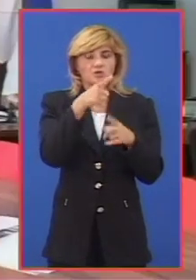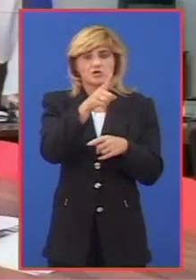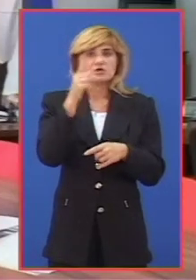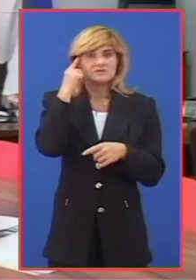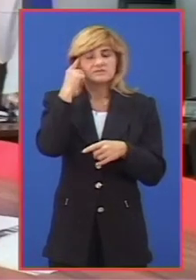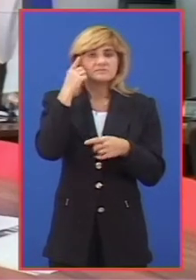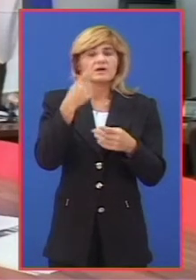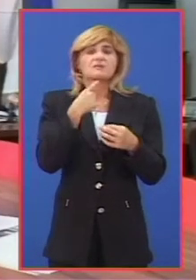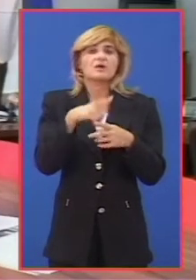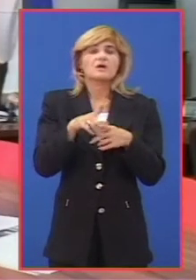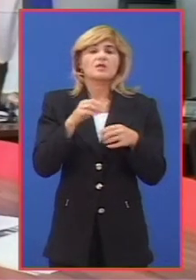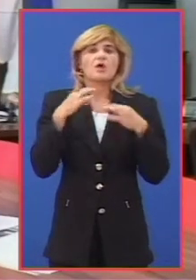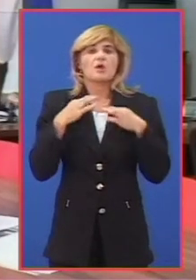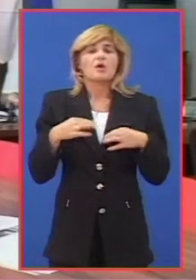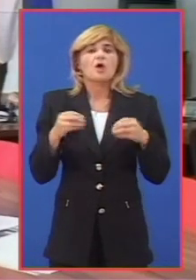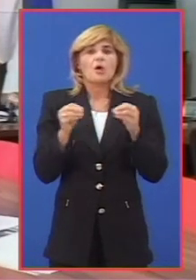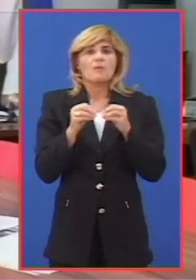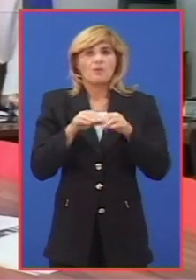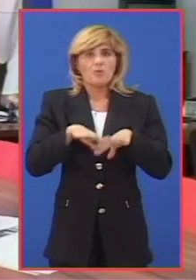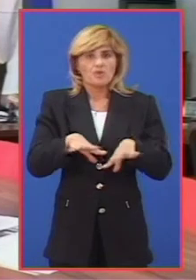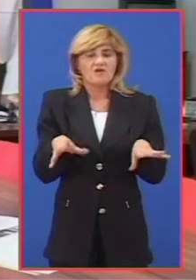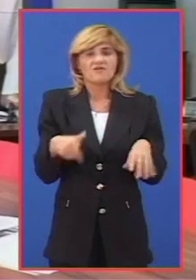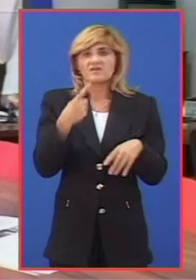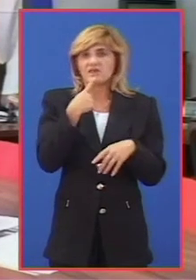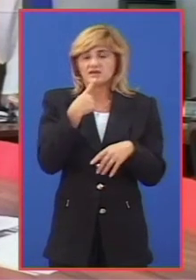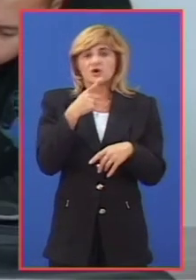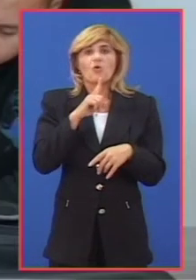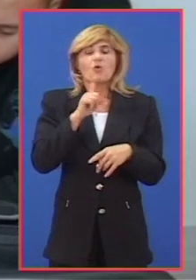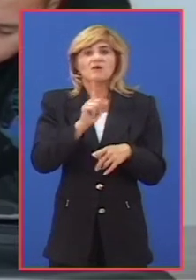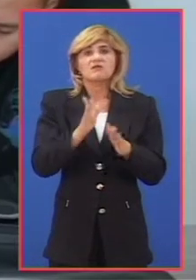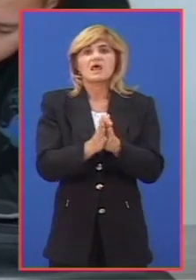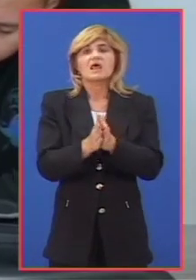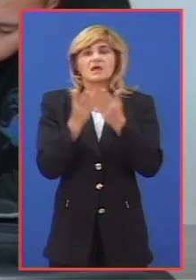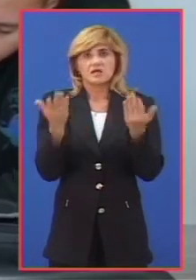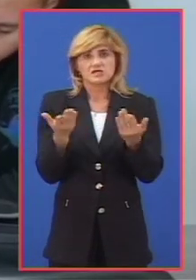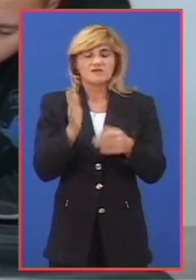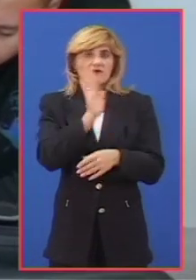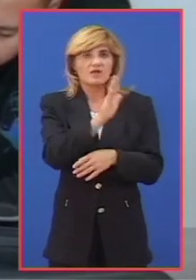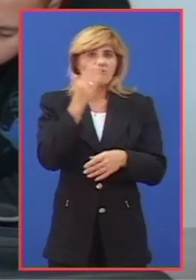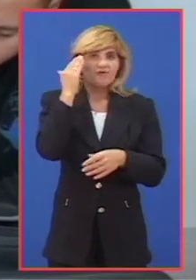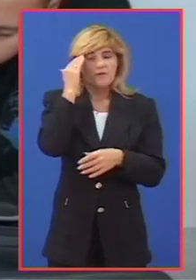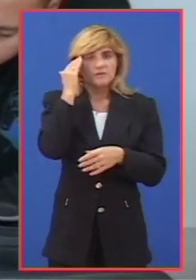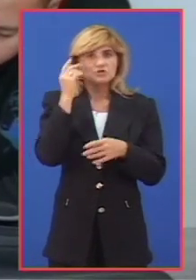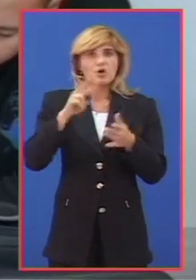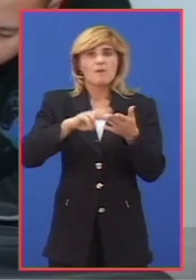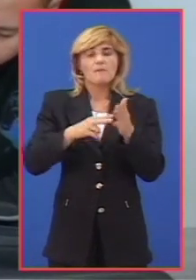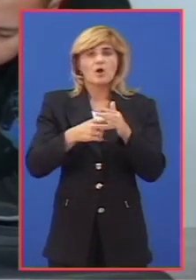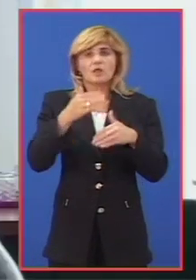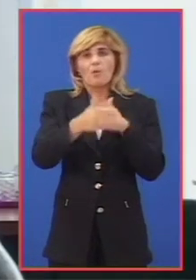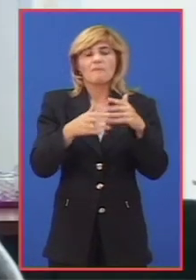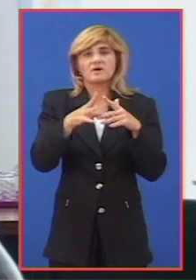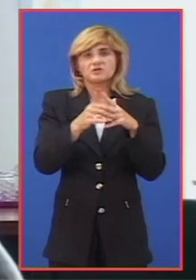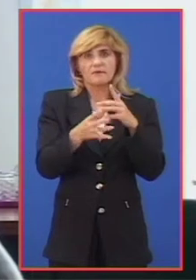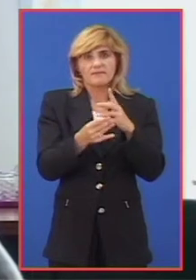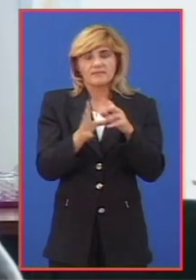nasilno stvoriti bunjevački jezik, koji, kako kažu, nije književni. Prema njihovom mišljenju politika je umešala prste u